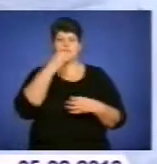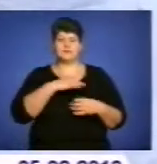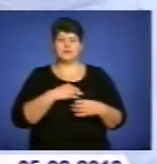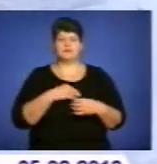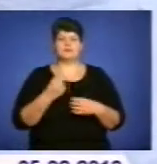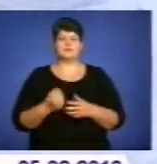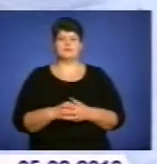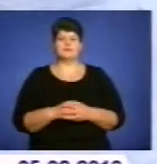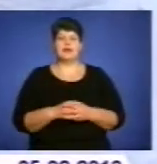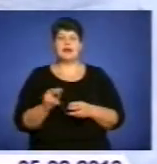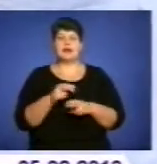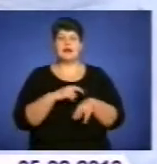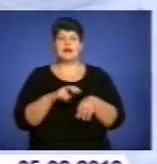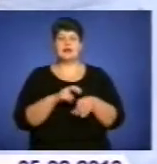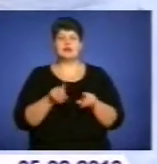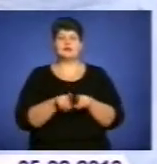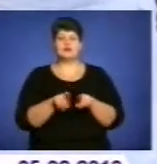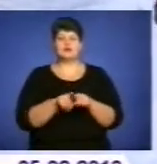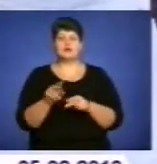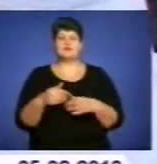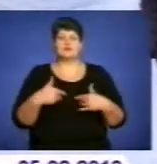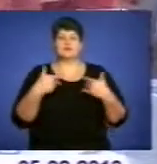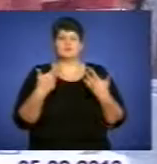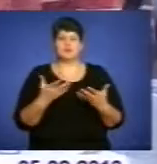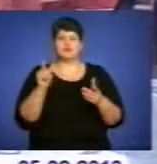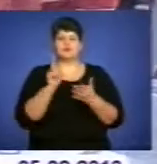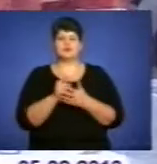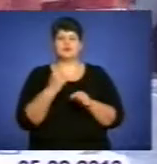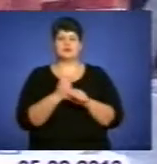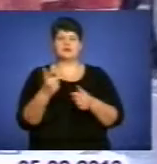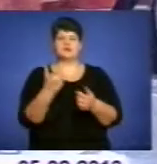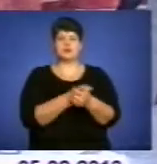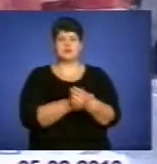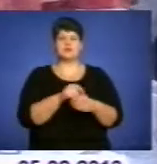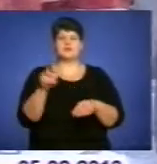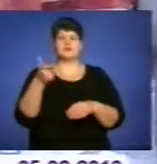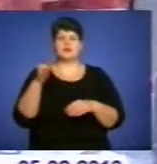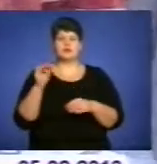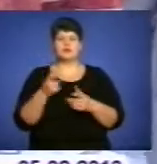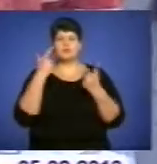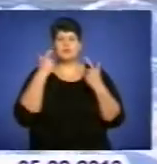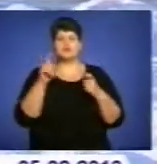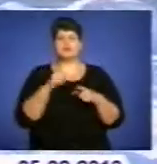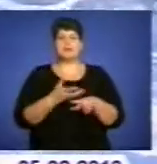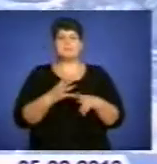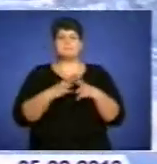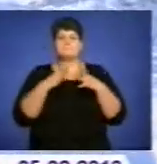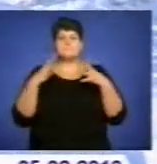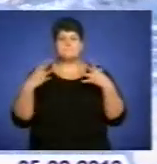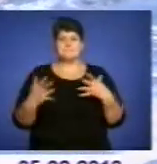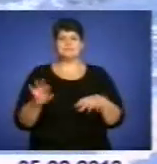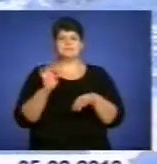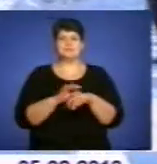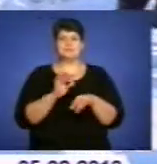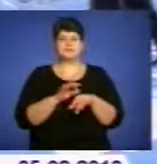препаратів. Лікарі також рекомендують обов'язково робити щеплення від грипу та попереджають, що найбільш вразливими до респіраторної